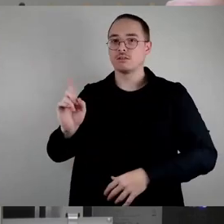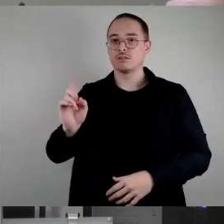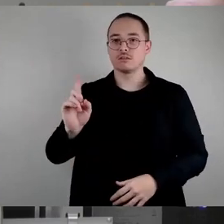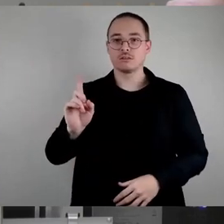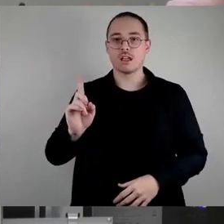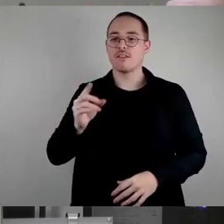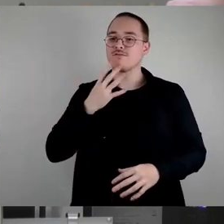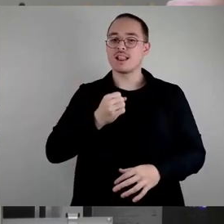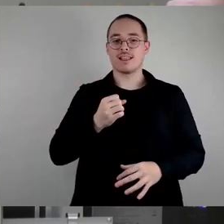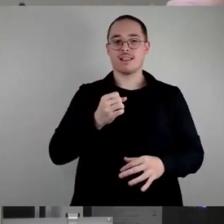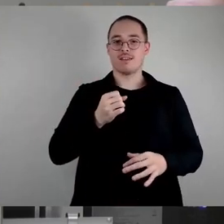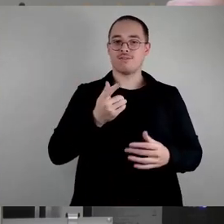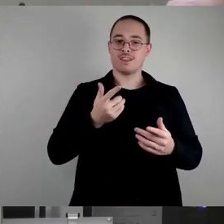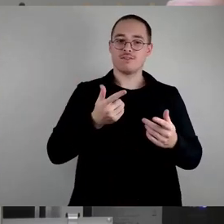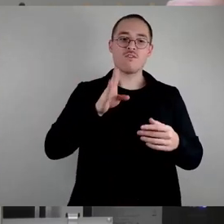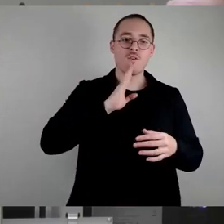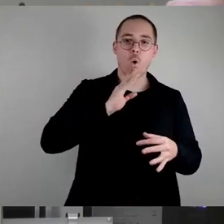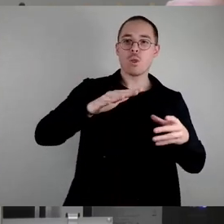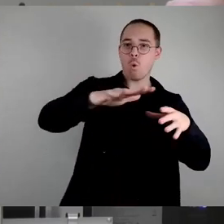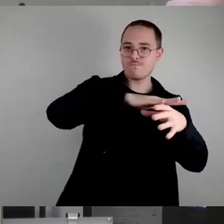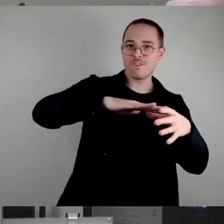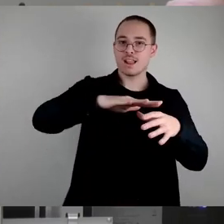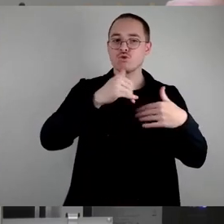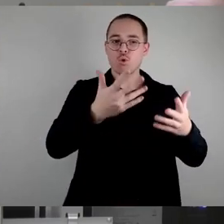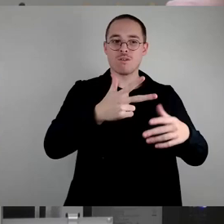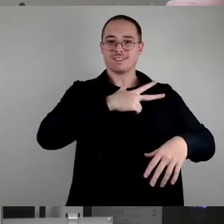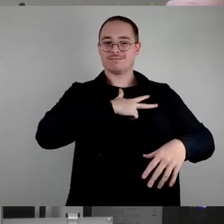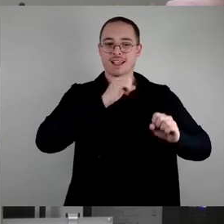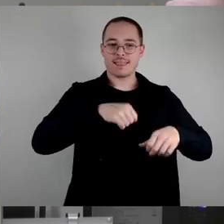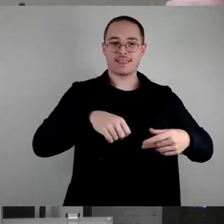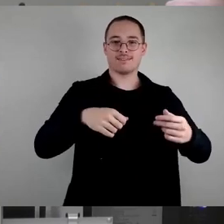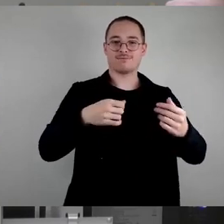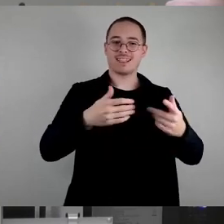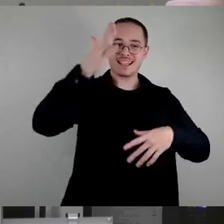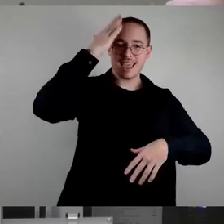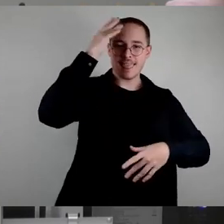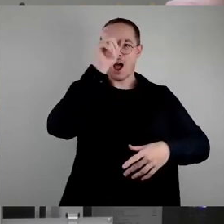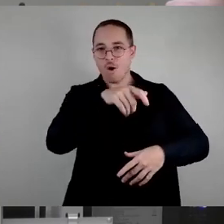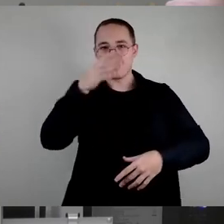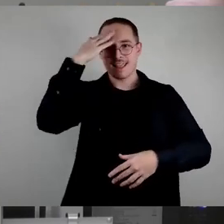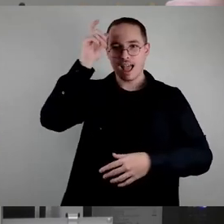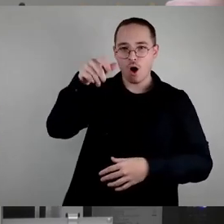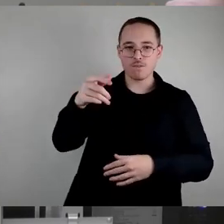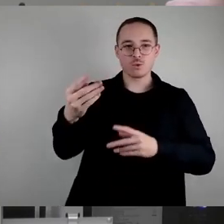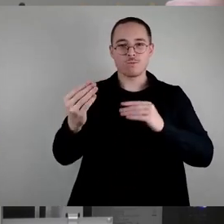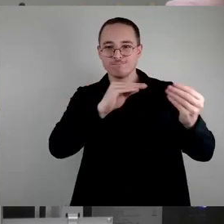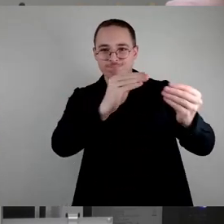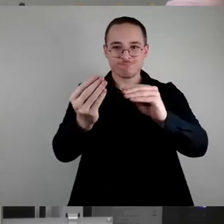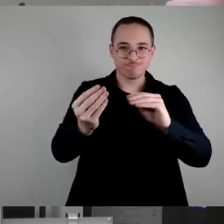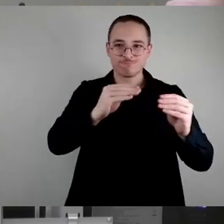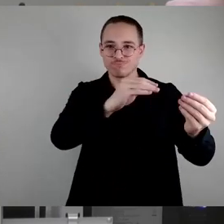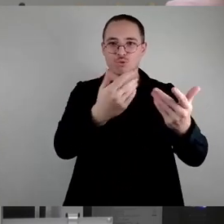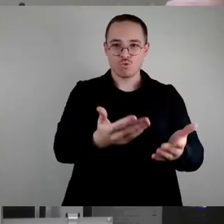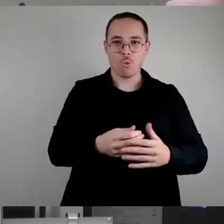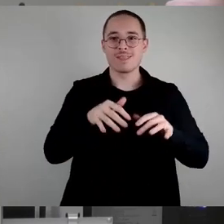Leute sich auch in ihrem Wohnumfeld noch kennen und auch miteinander sprechen können. Der Redner der AfD nur ganz kurz, das hat sich mal wieder, wir hatten gestern ja